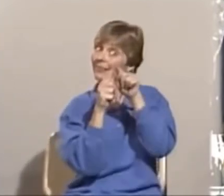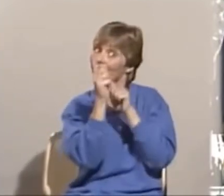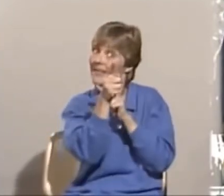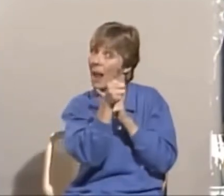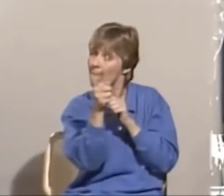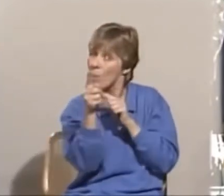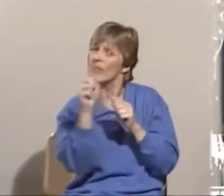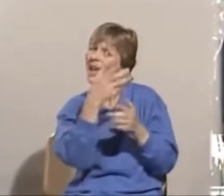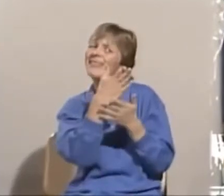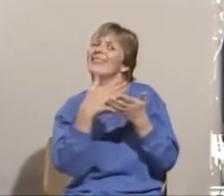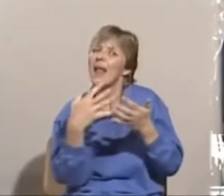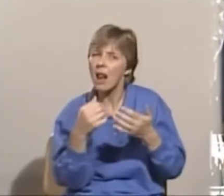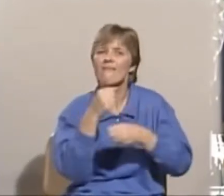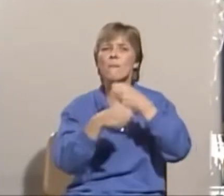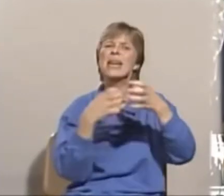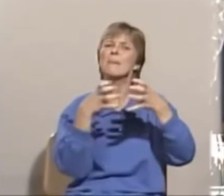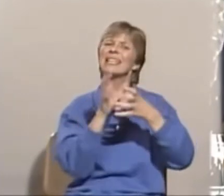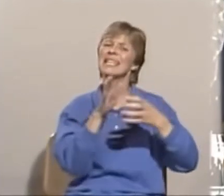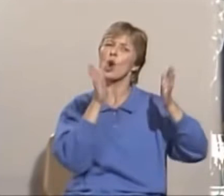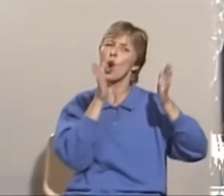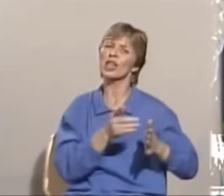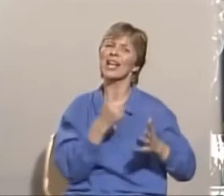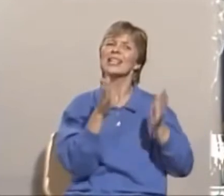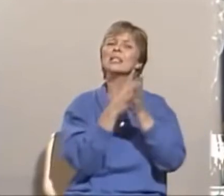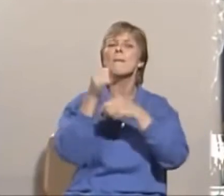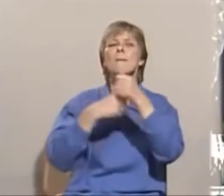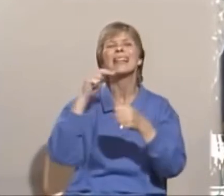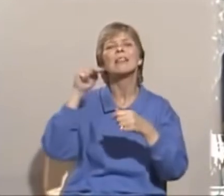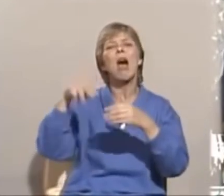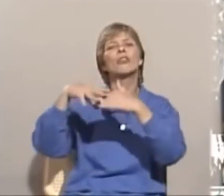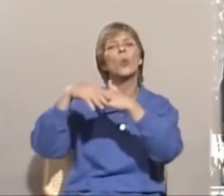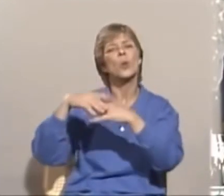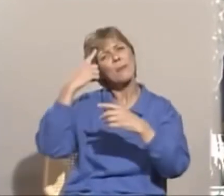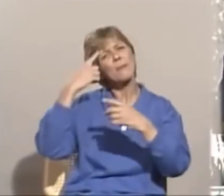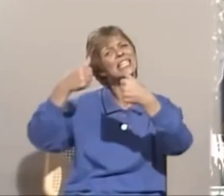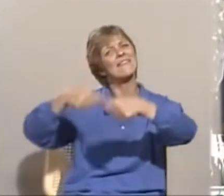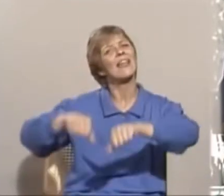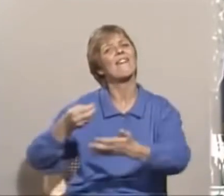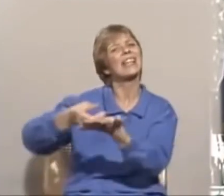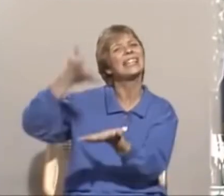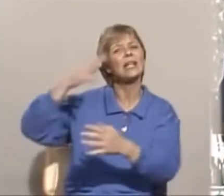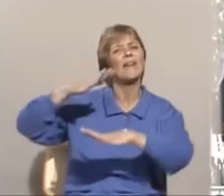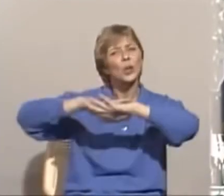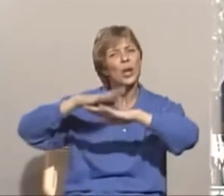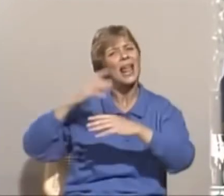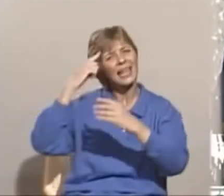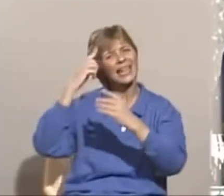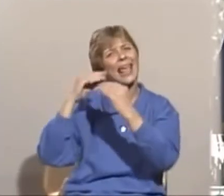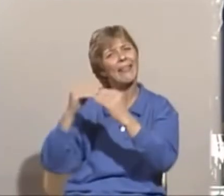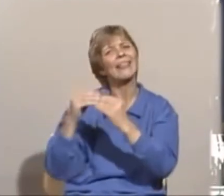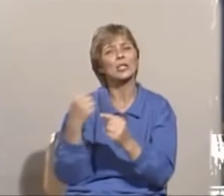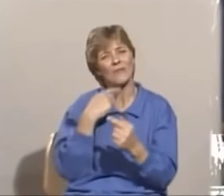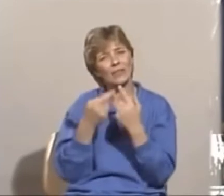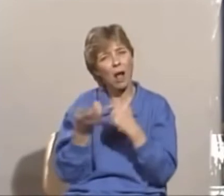en del av Arbeiderpartiets holdninger til samarbeid i NATO som jeg mener svekker verdien av den grunnleggende enighet som man ellers kan